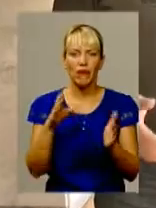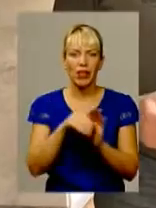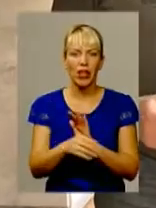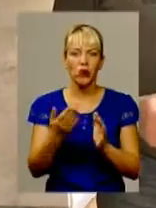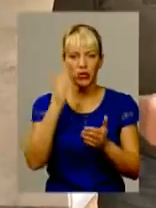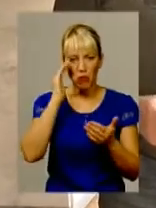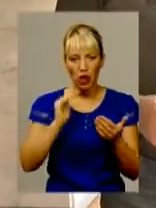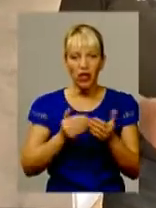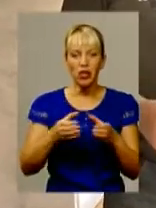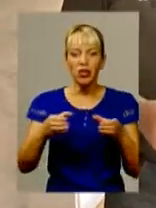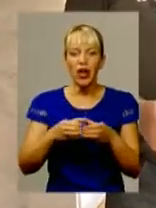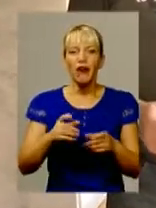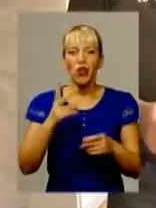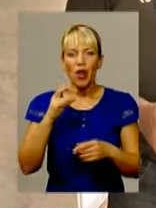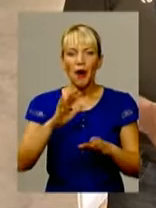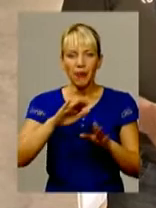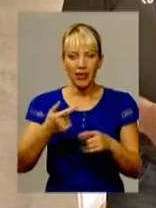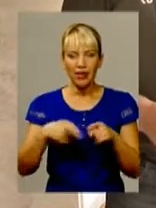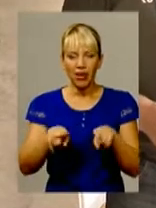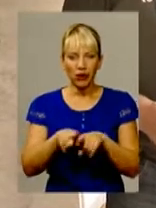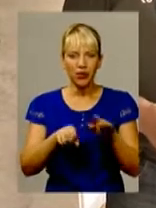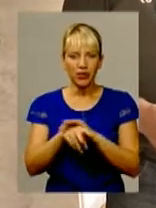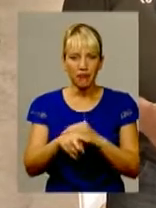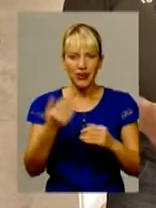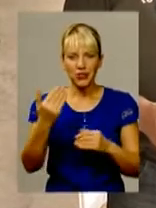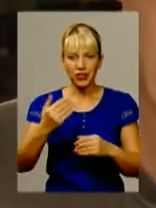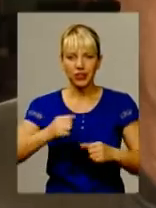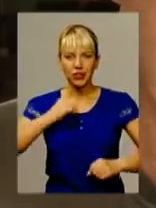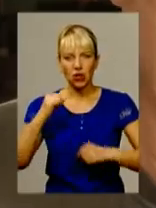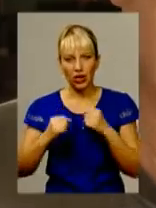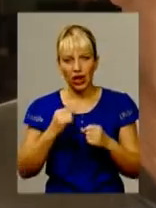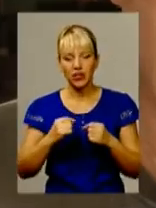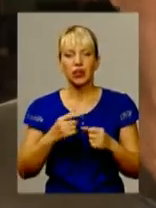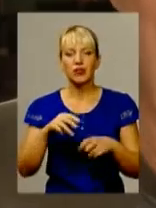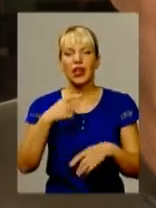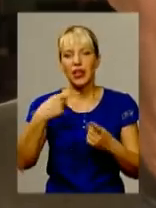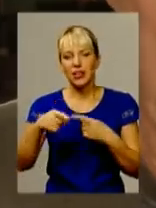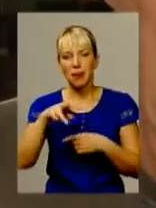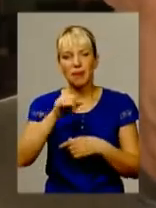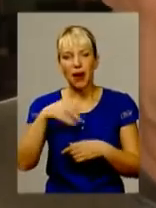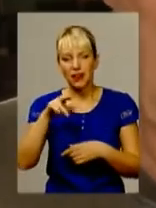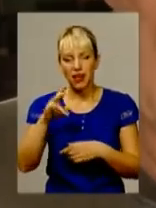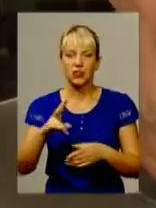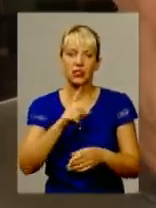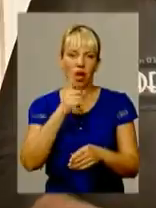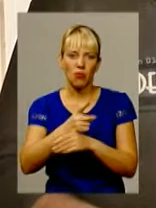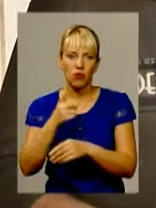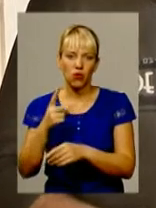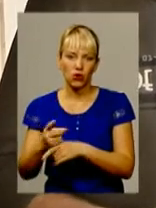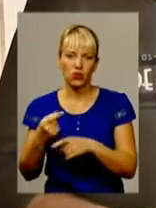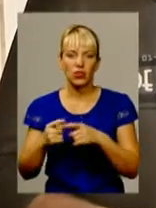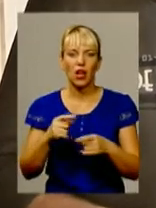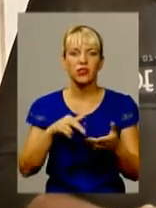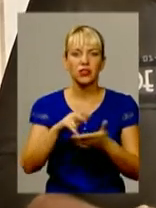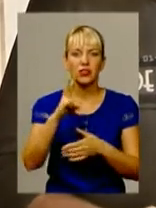сили. Втім, після такого демаршу соратників, інші майданівці прийняли рішення заборонити членам Хмельницької Ради Майдану йти на вибори від